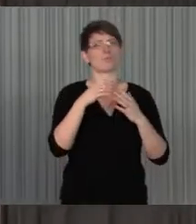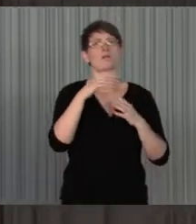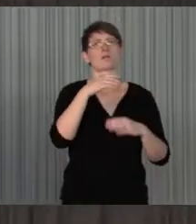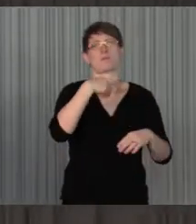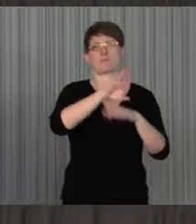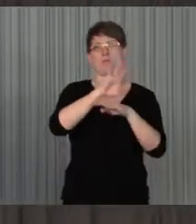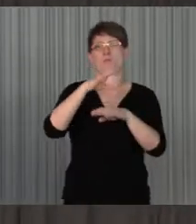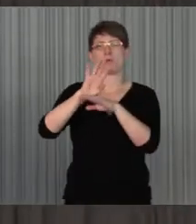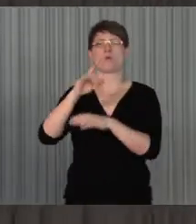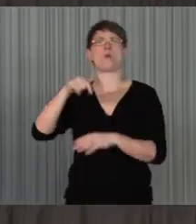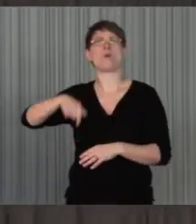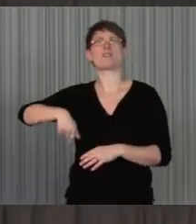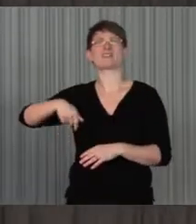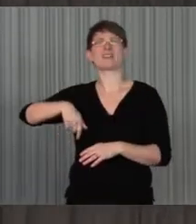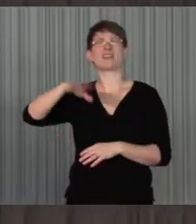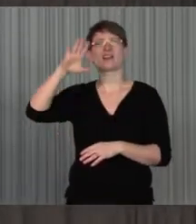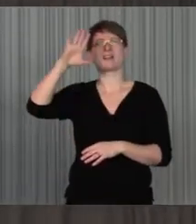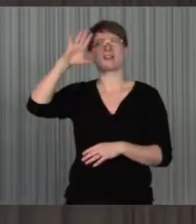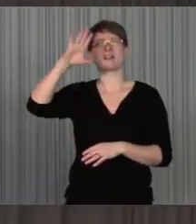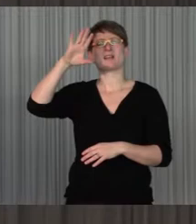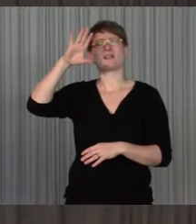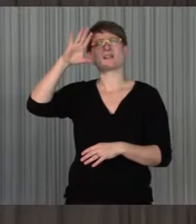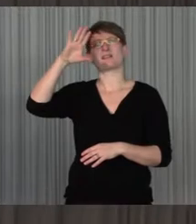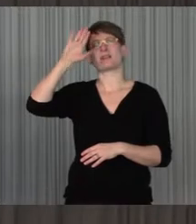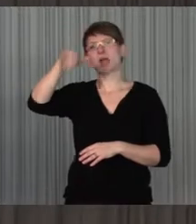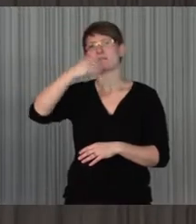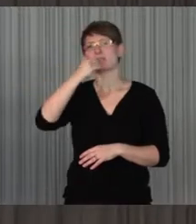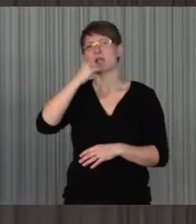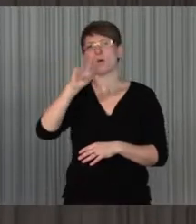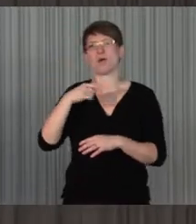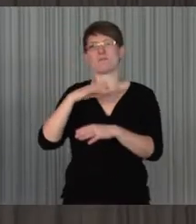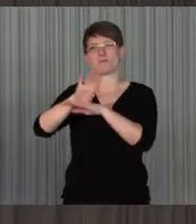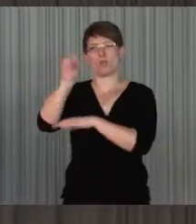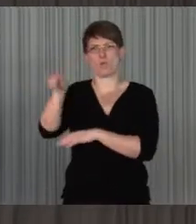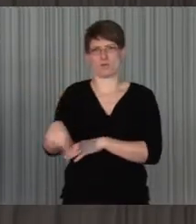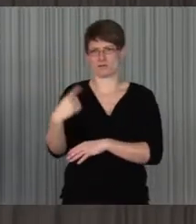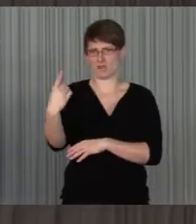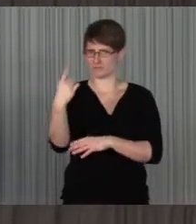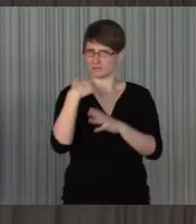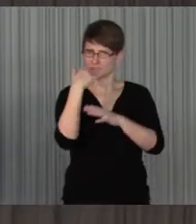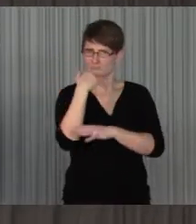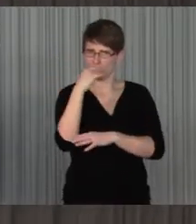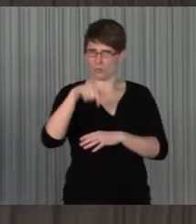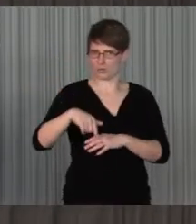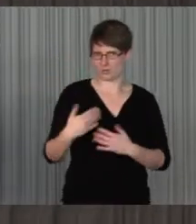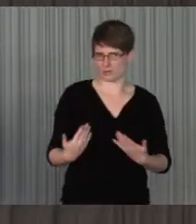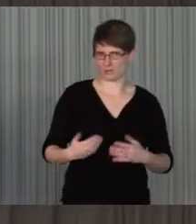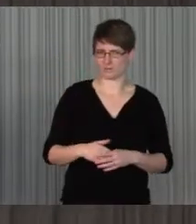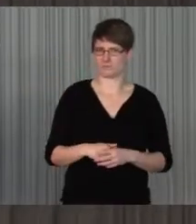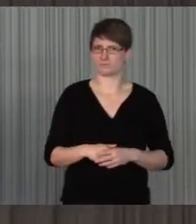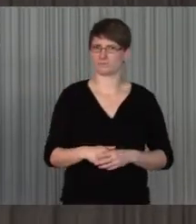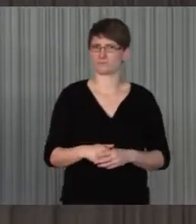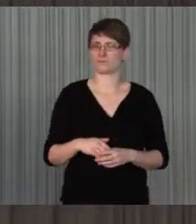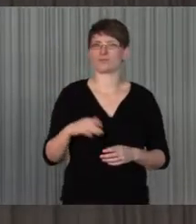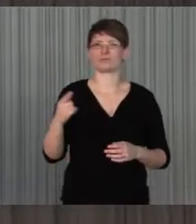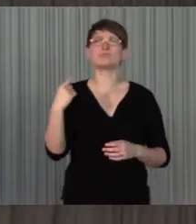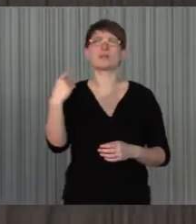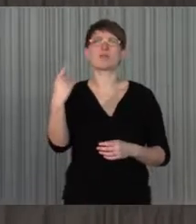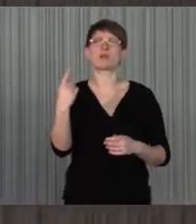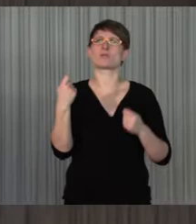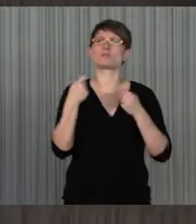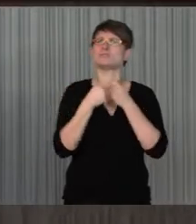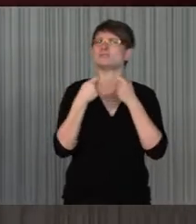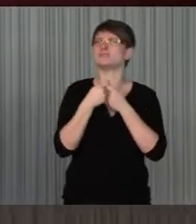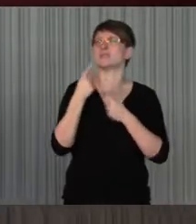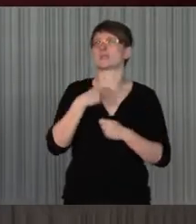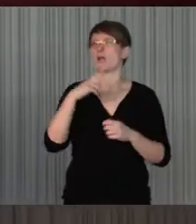Blogs heute Nacht, da ist ja auch eine Bloggerin da, die Ihnen ein was zu dem Thema auch noch mal sagen wird, die auch, glaube ich, ganz spannend